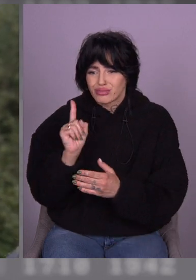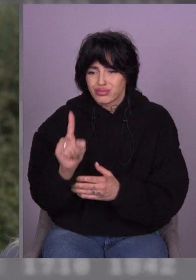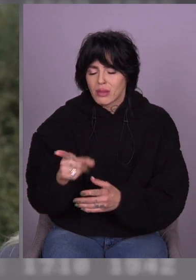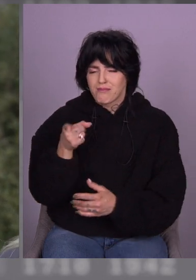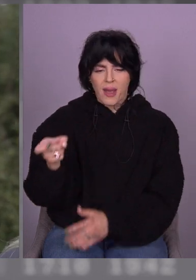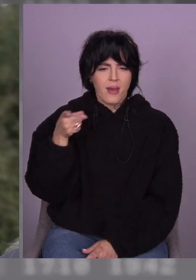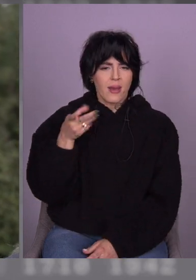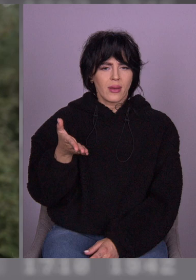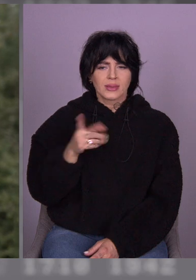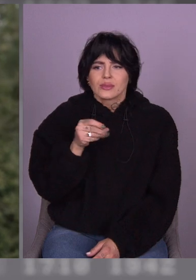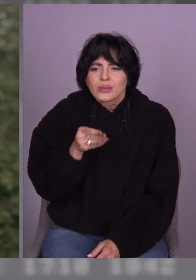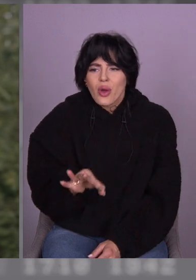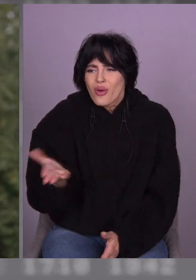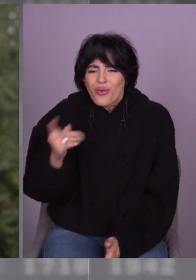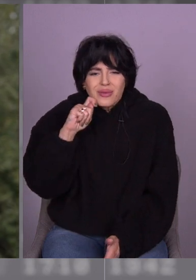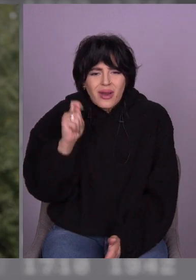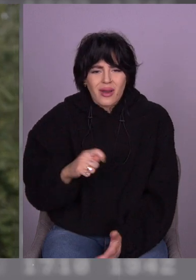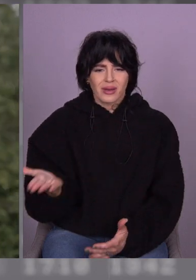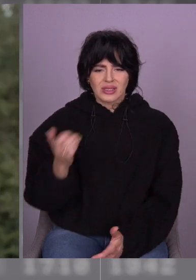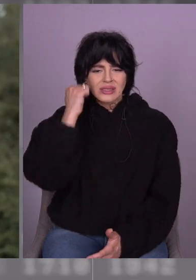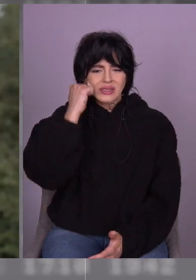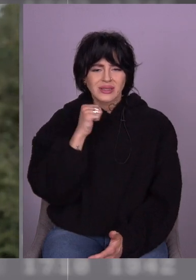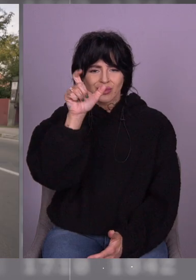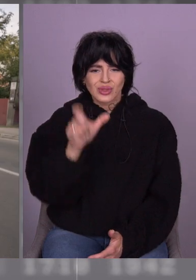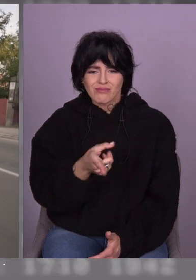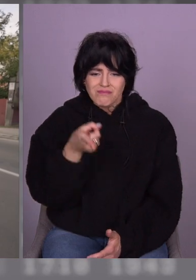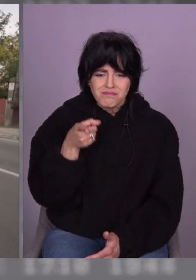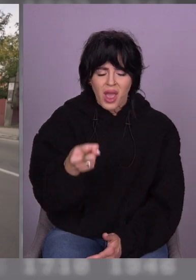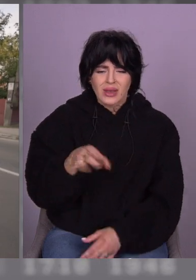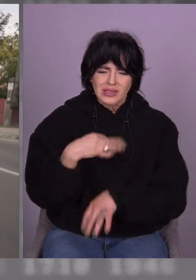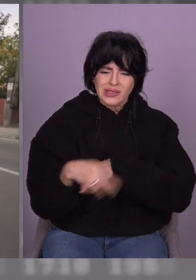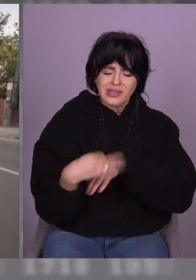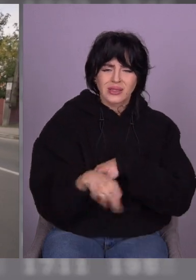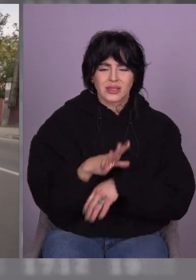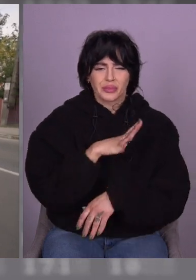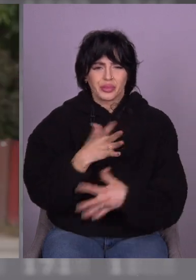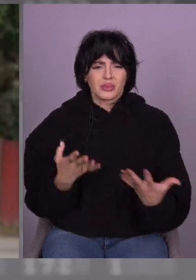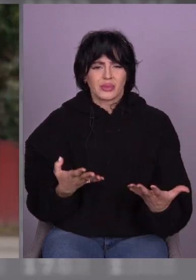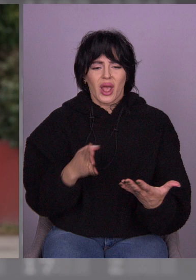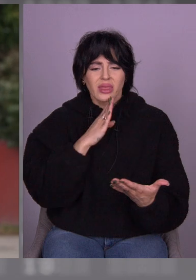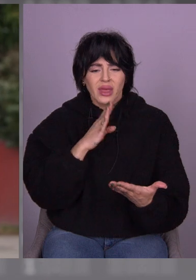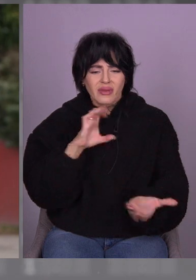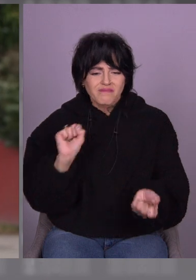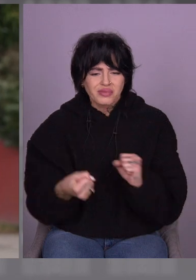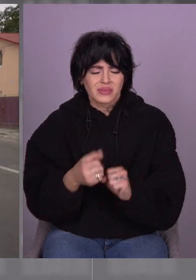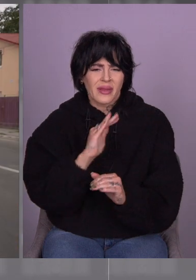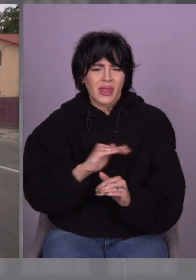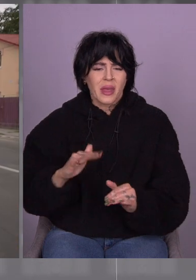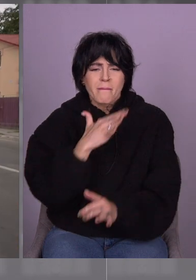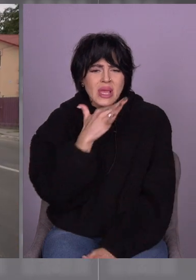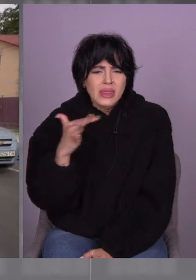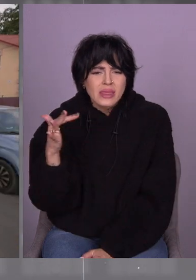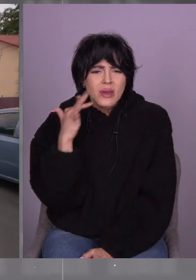застрілила. За що? Стару людину застрілили, катували, а дівочек галтували.